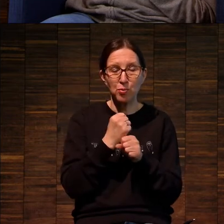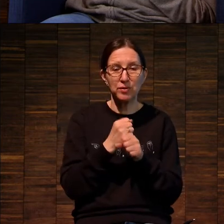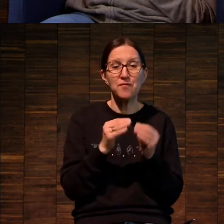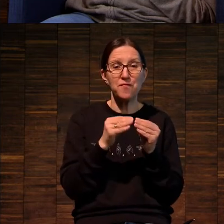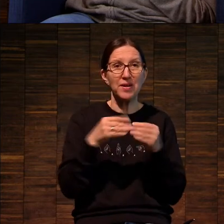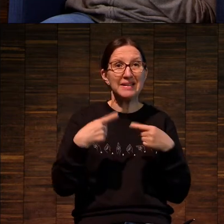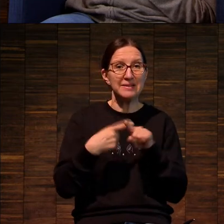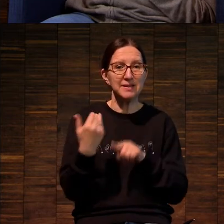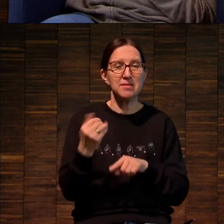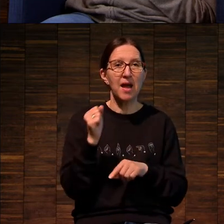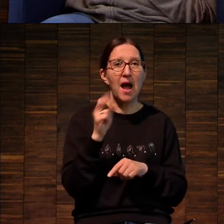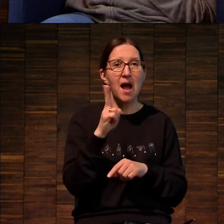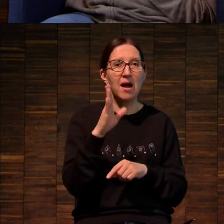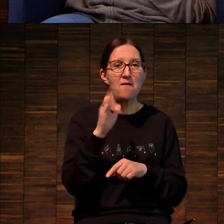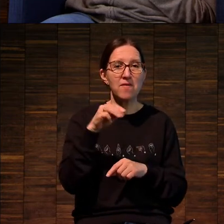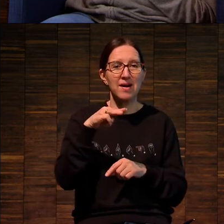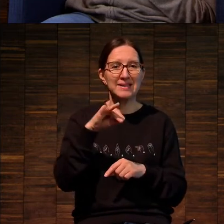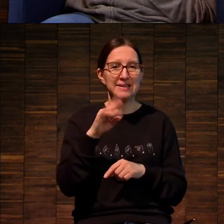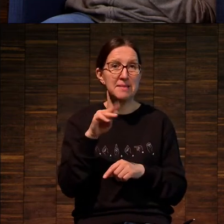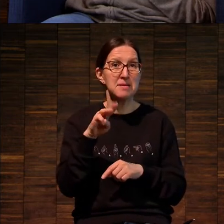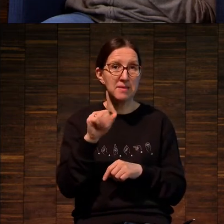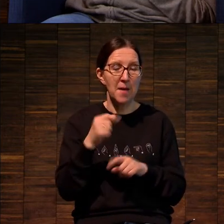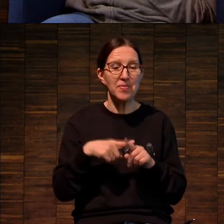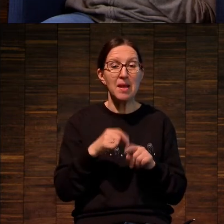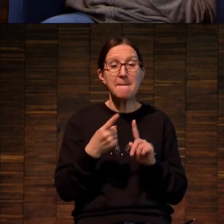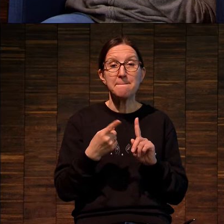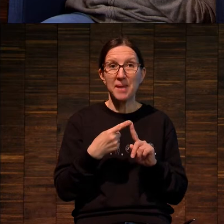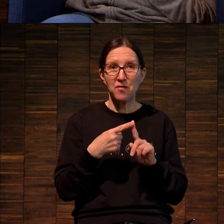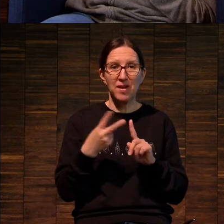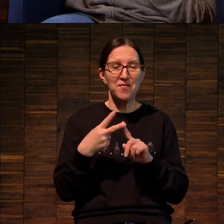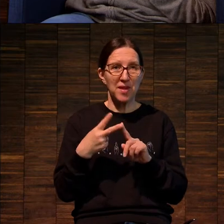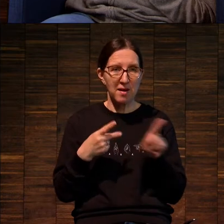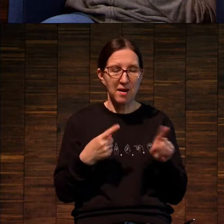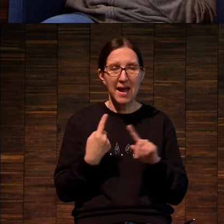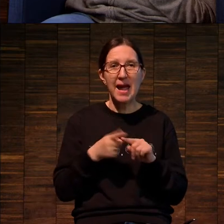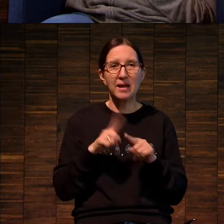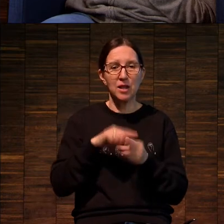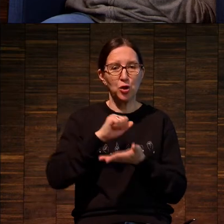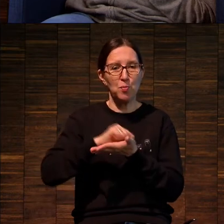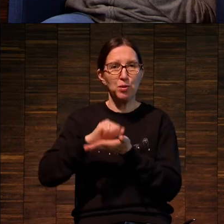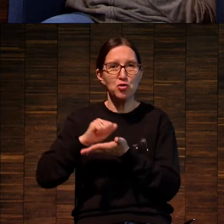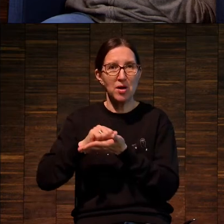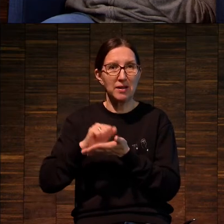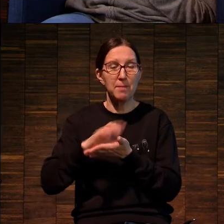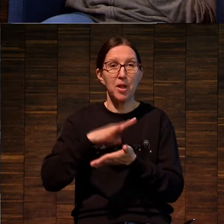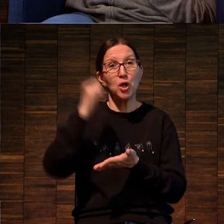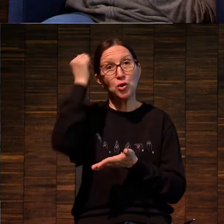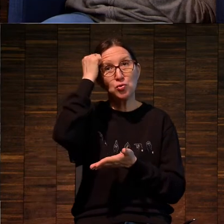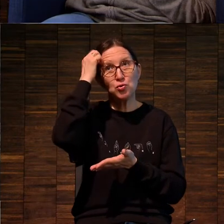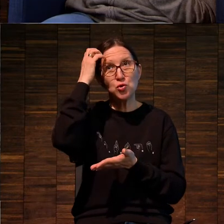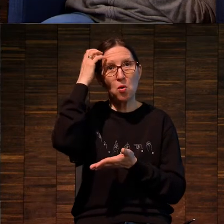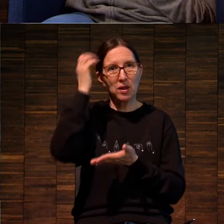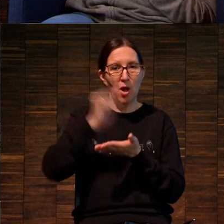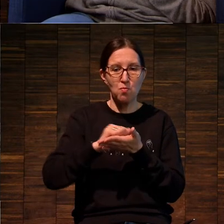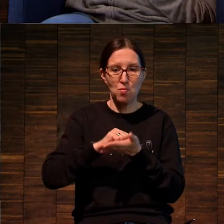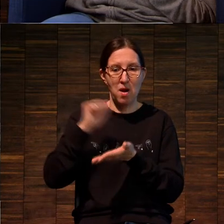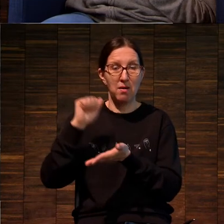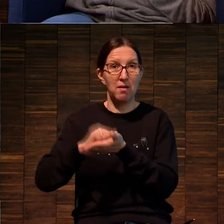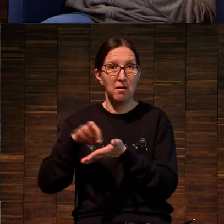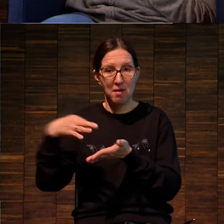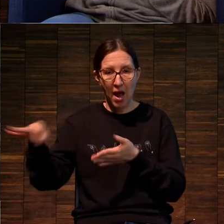Акватинта, причем их здесь две, вот обратите внимание, в данном случае это напечатанная на черной бумаге, а это